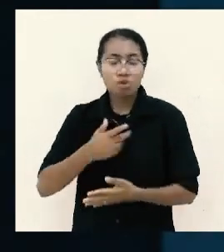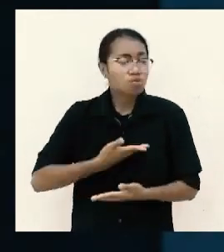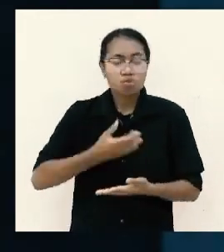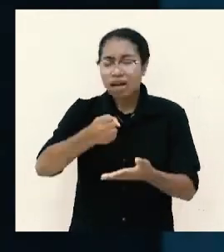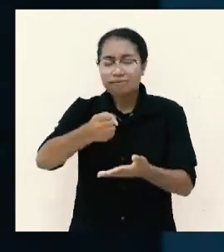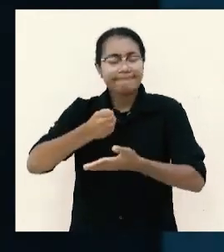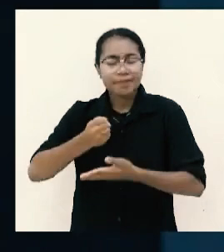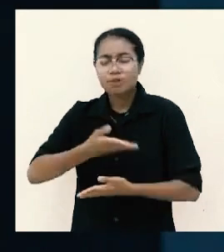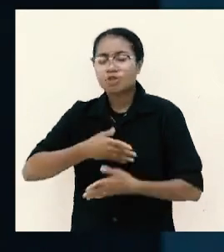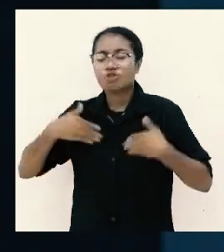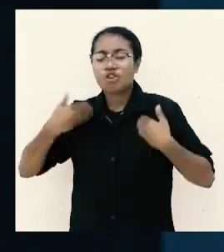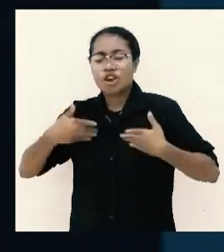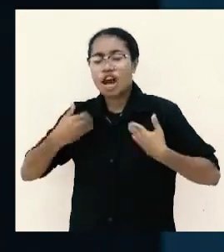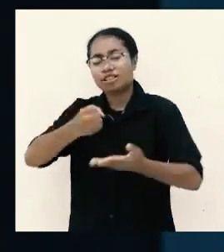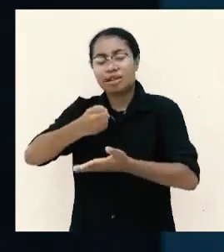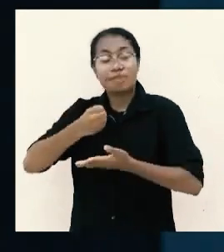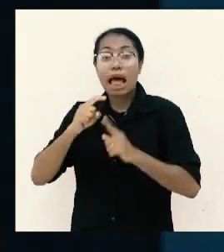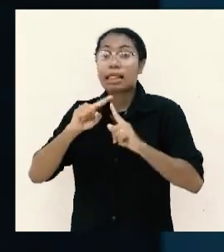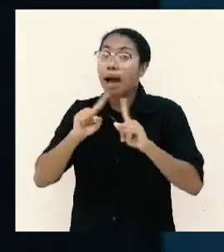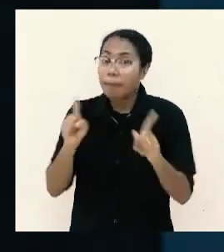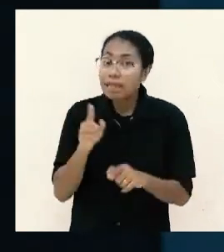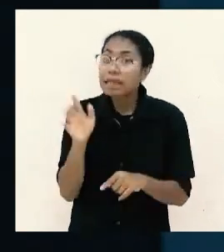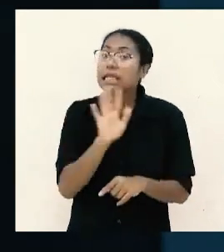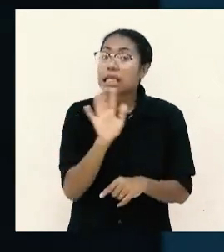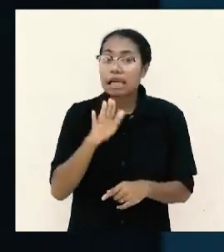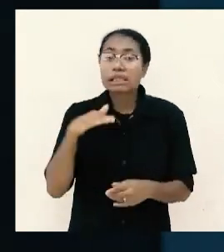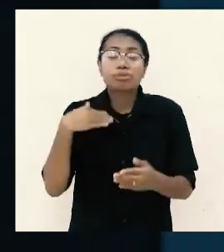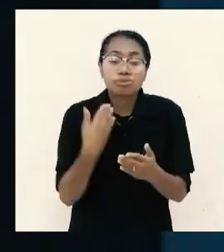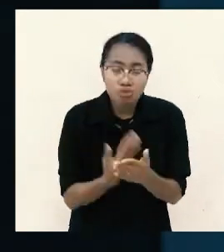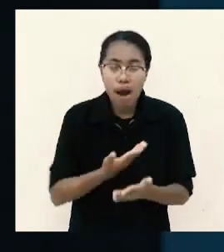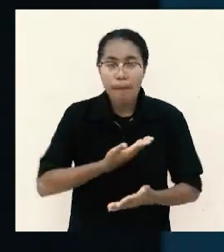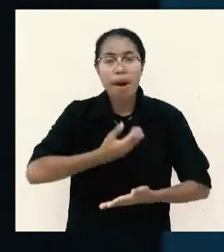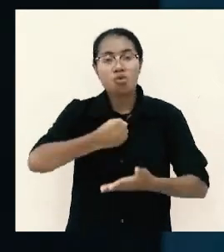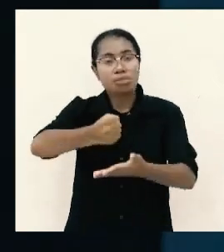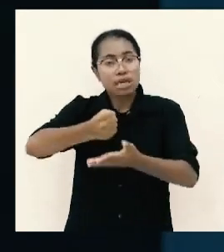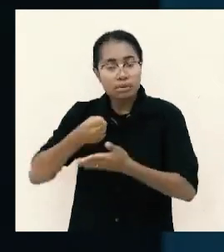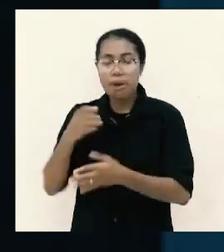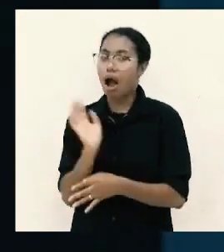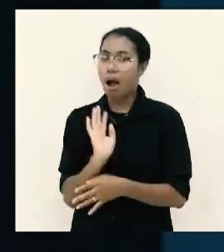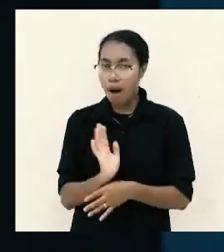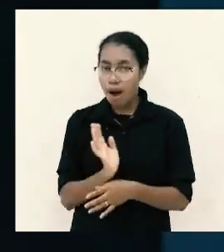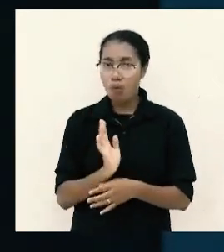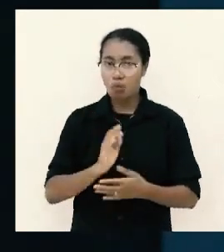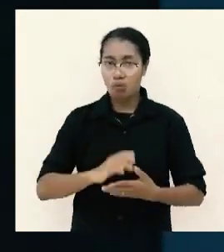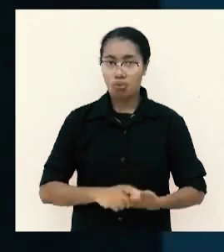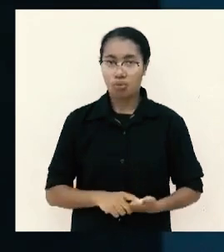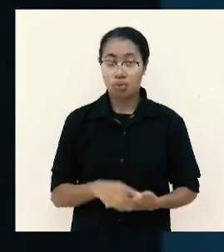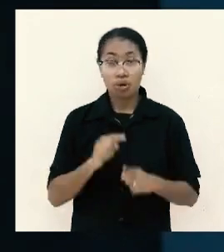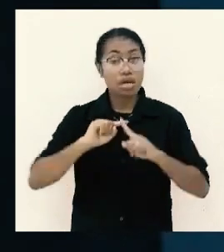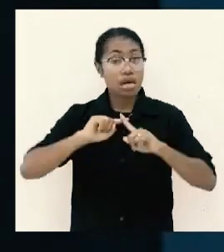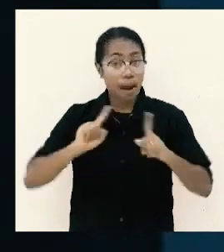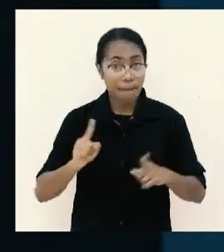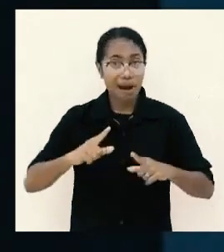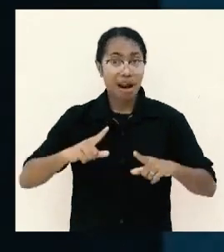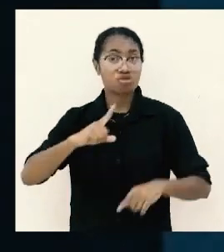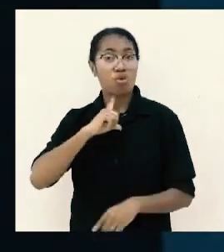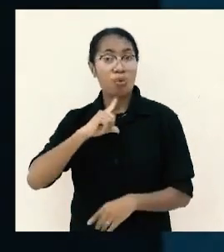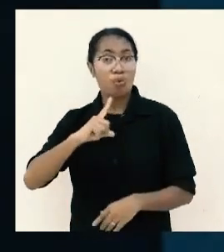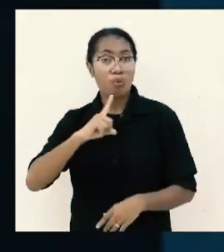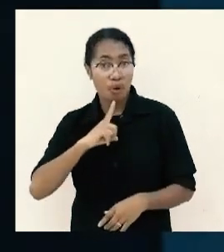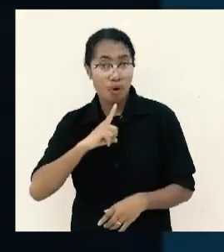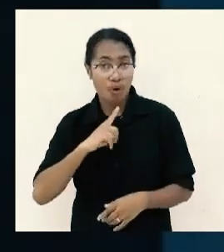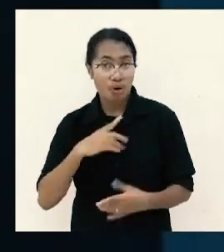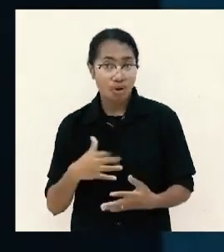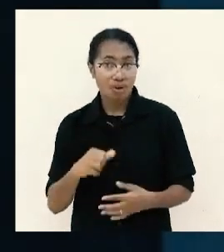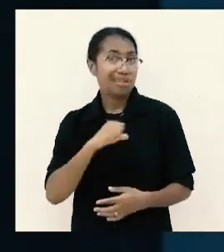ya tidak semua suka menerima karena kesombongan diri dan itu